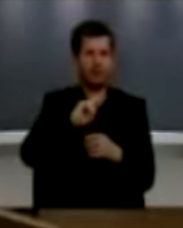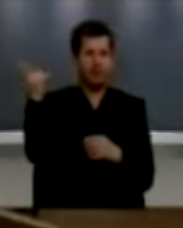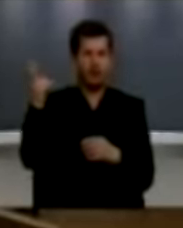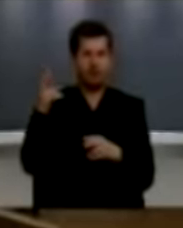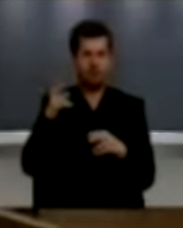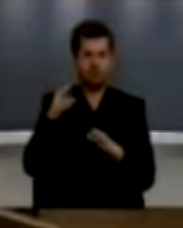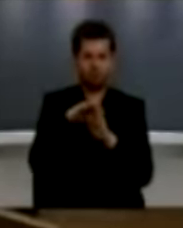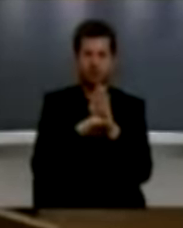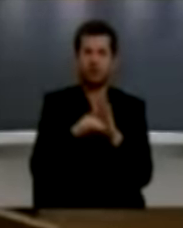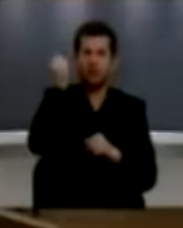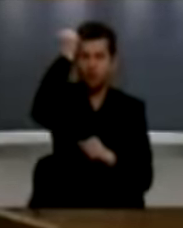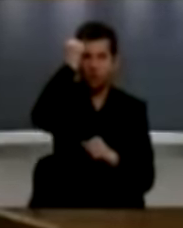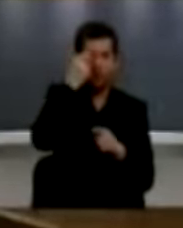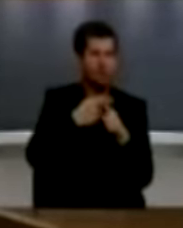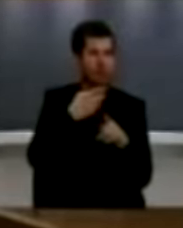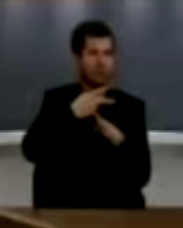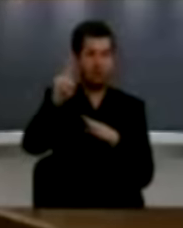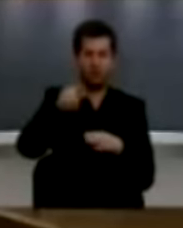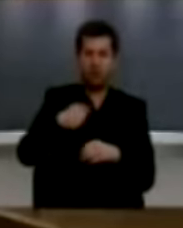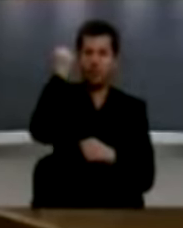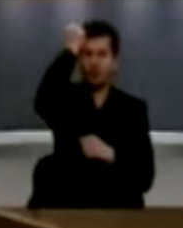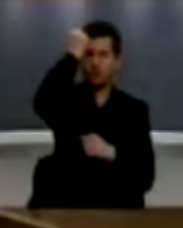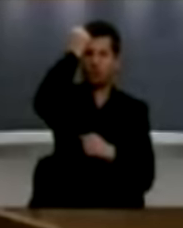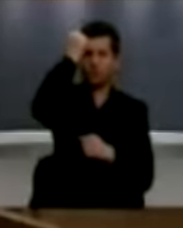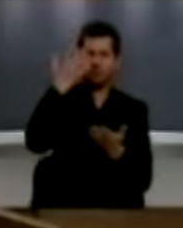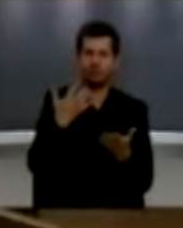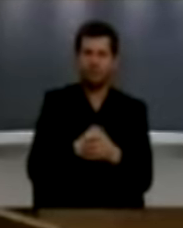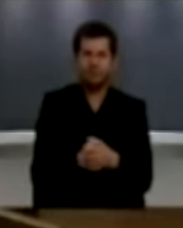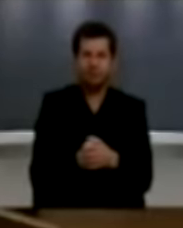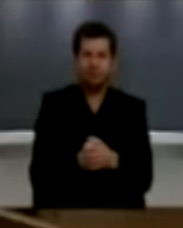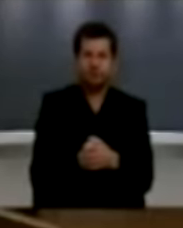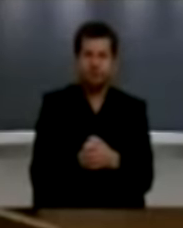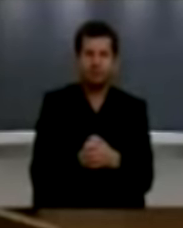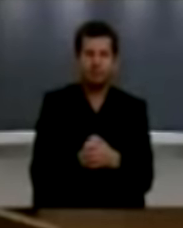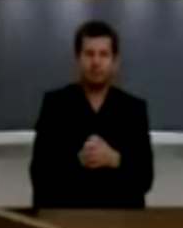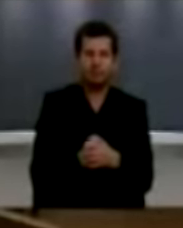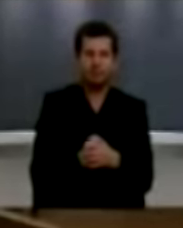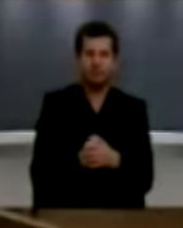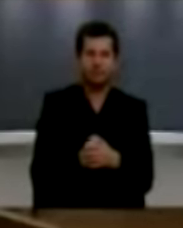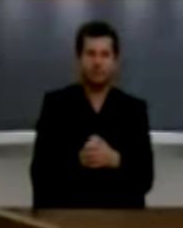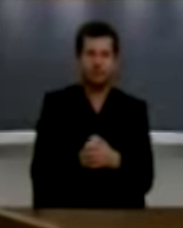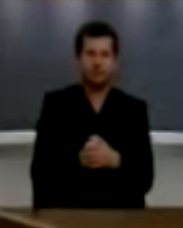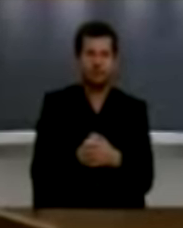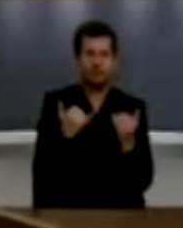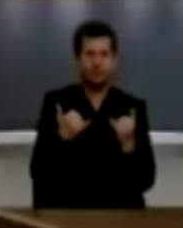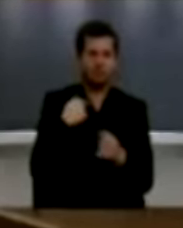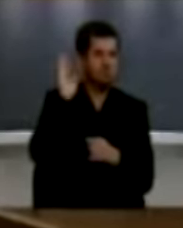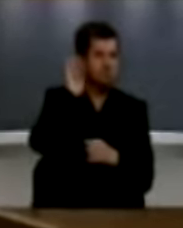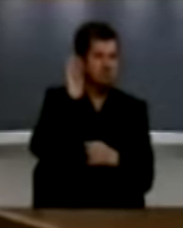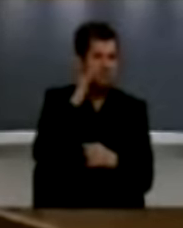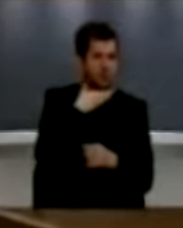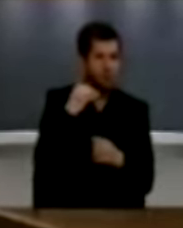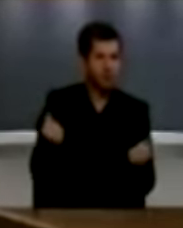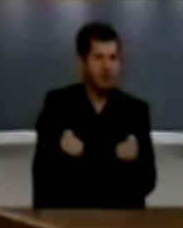Kosovës dhe që gjindet jashtë teritorit Republikës Kosovës. Eta është sot në dëgjumë shumë përshka kësë është ditë